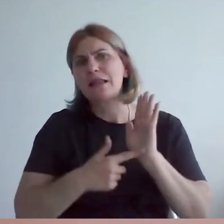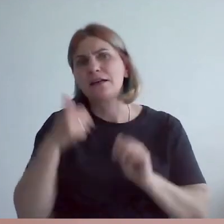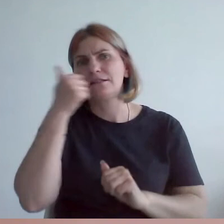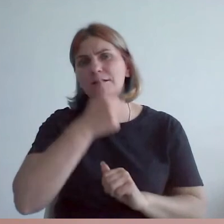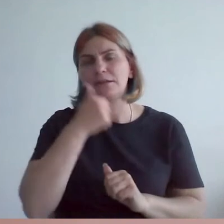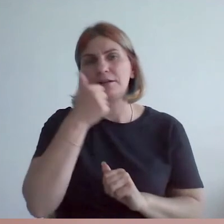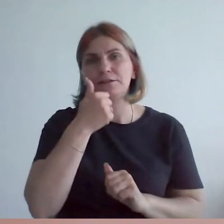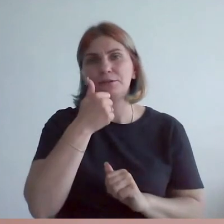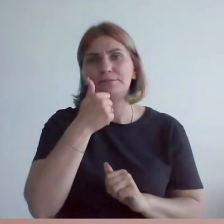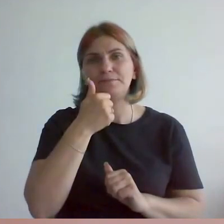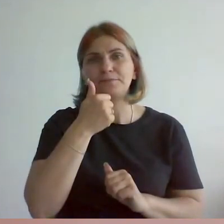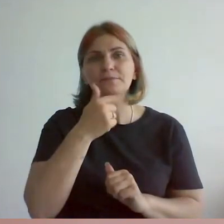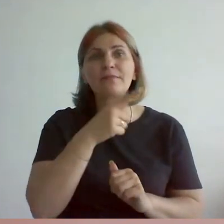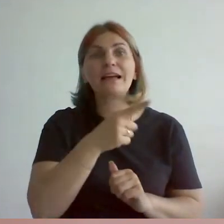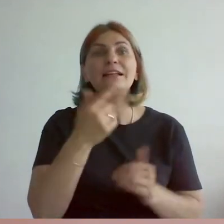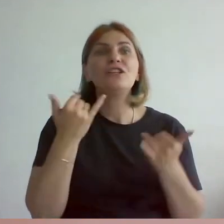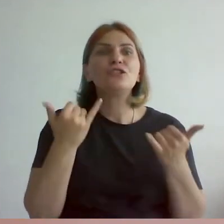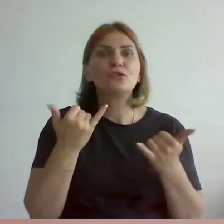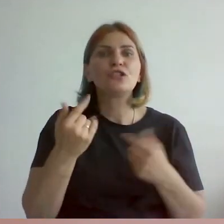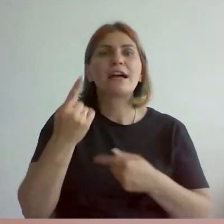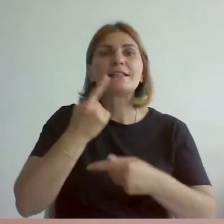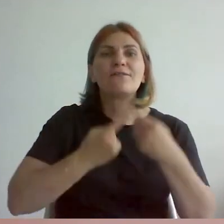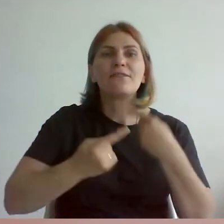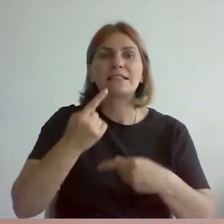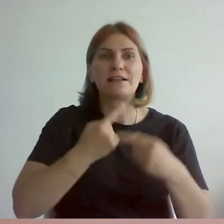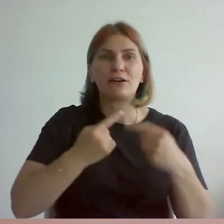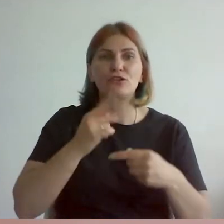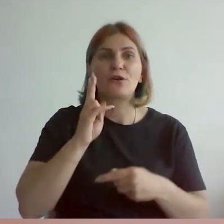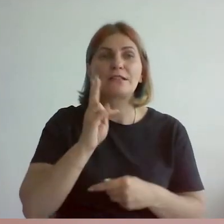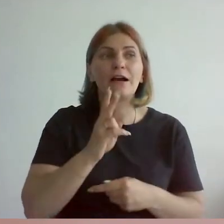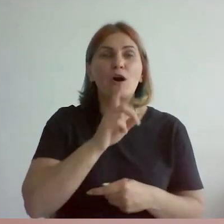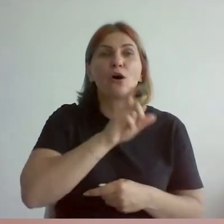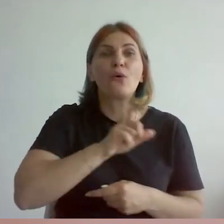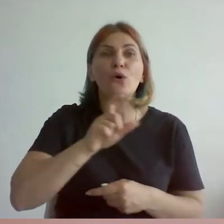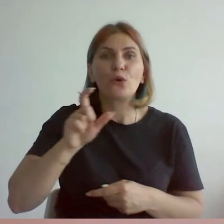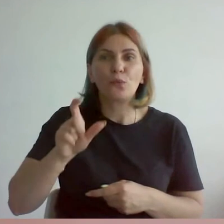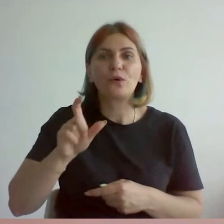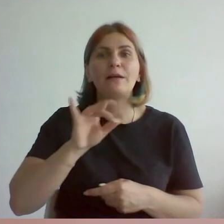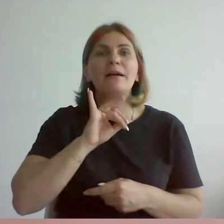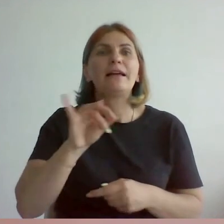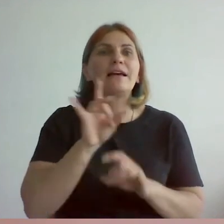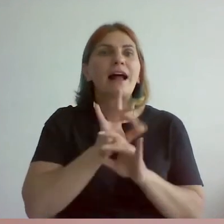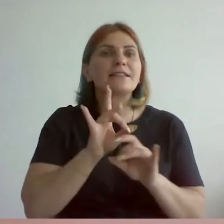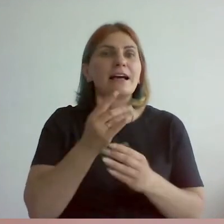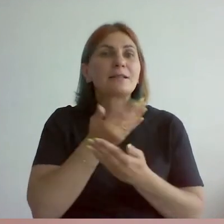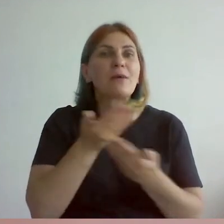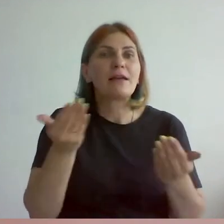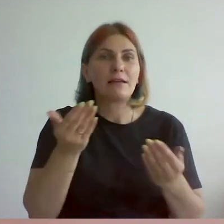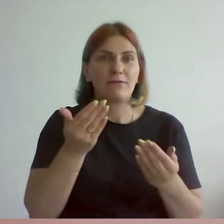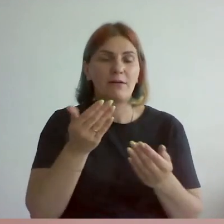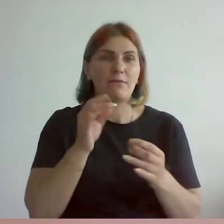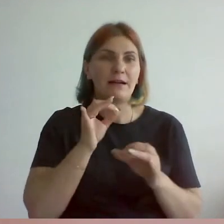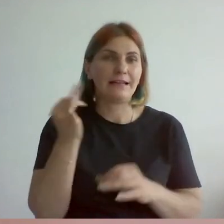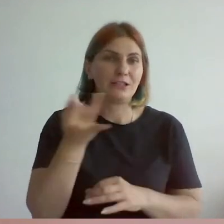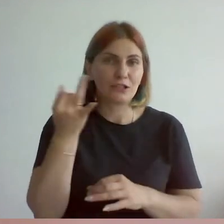они сейчас возвращаются к публике, и мы рассказываем их истории. И очень часто мы проводим